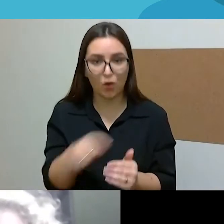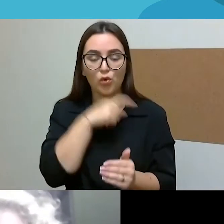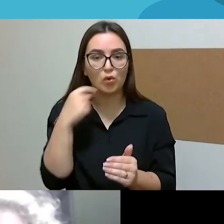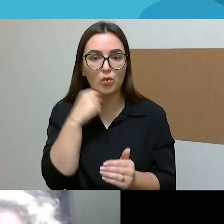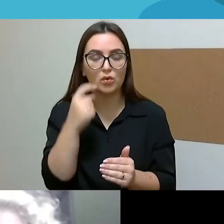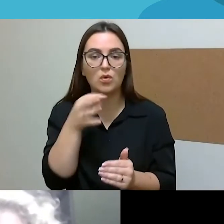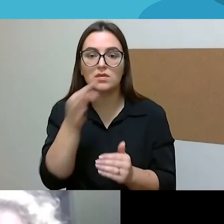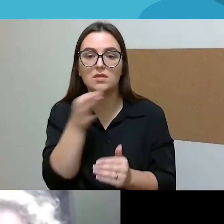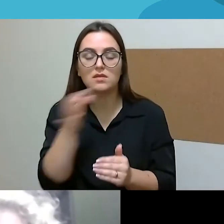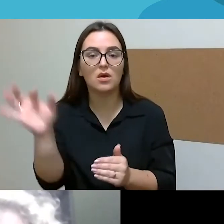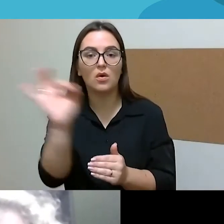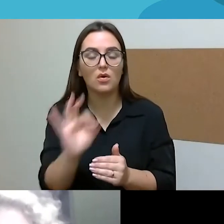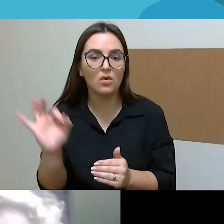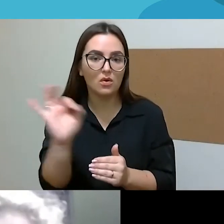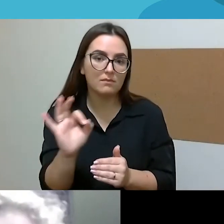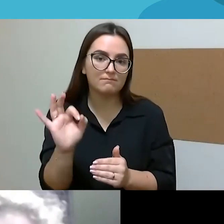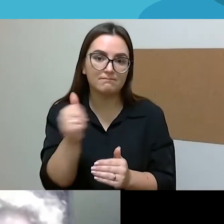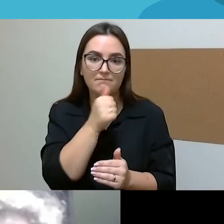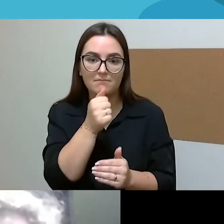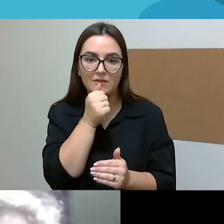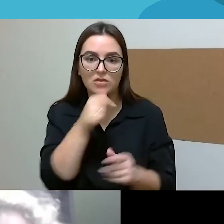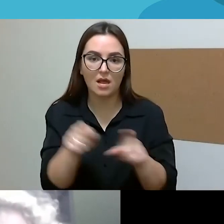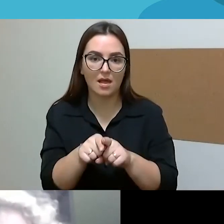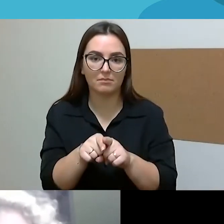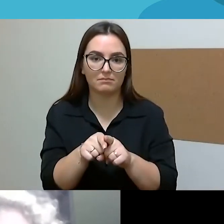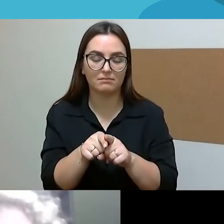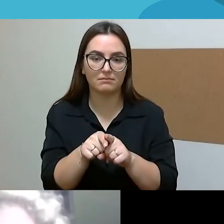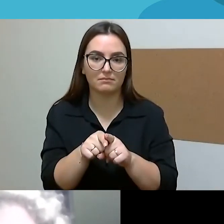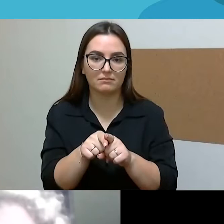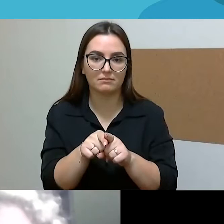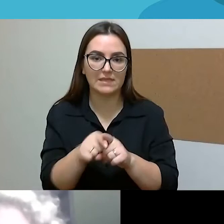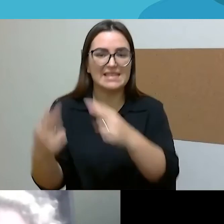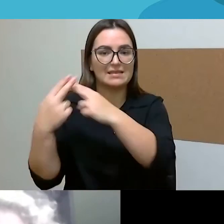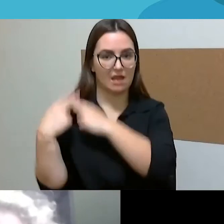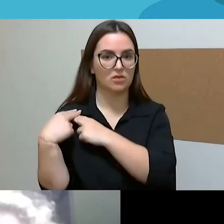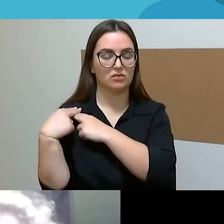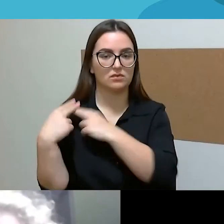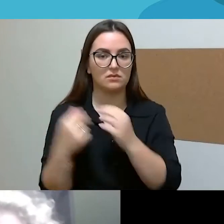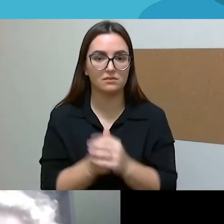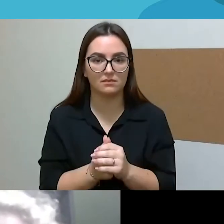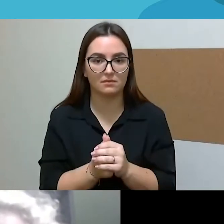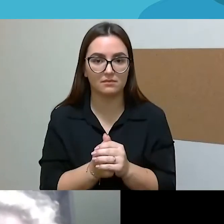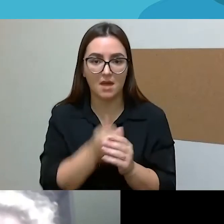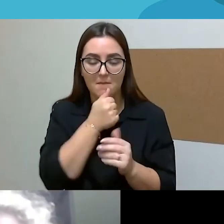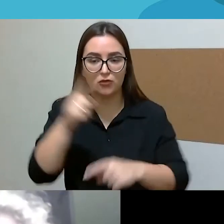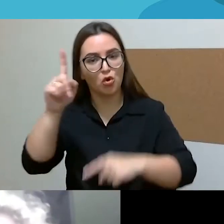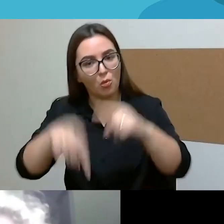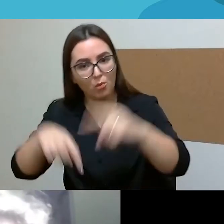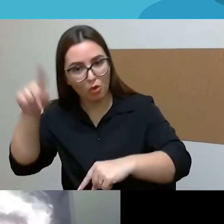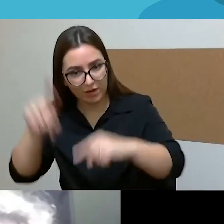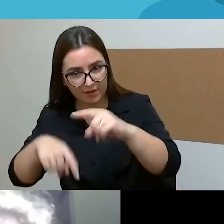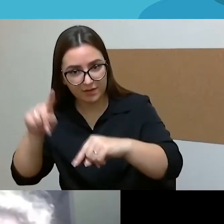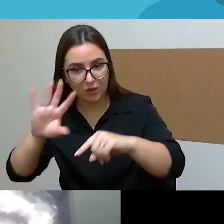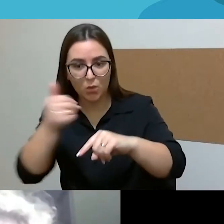kažkokiam statusiu pabrėž. Pavyzdžiui, labai krito jie kistai, kad politikai įdami į